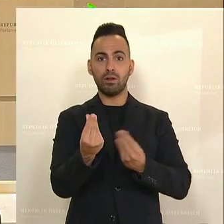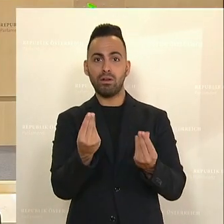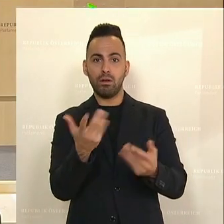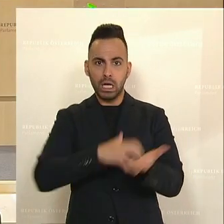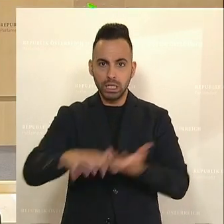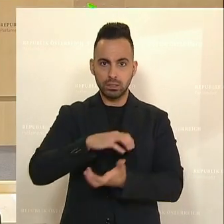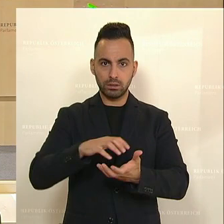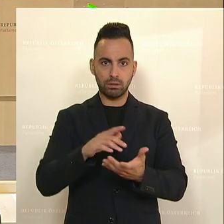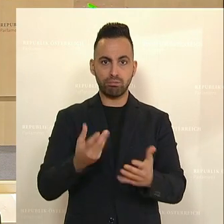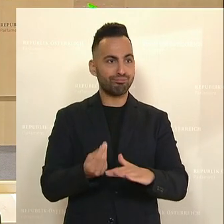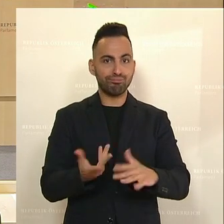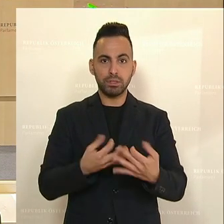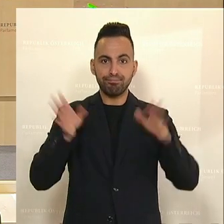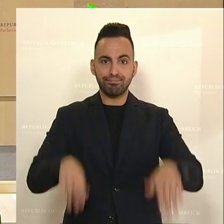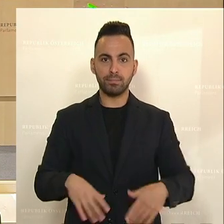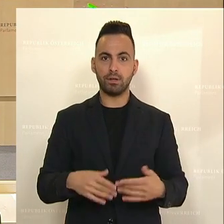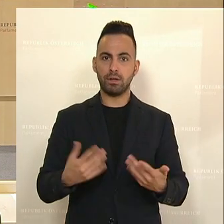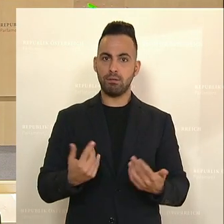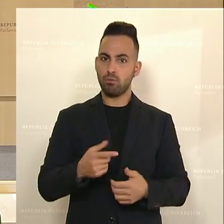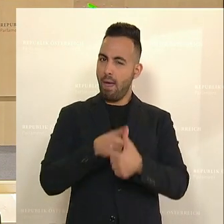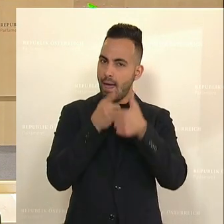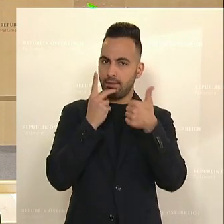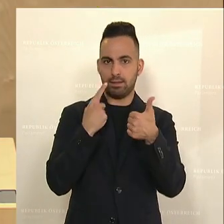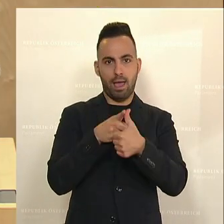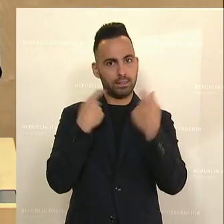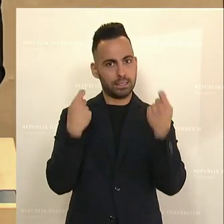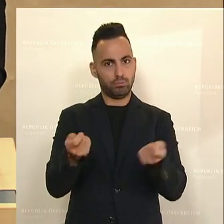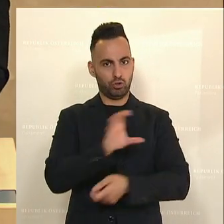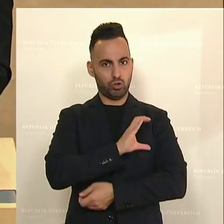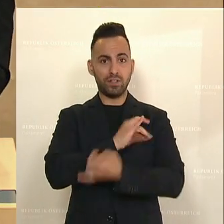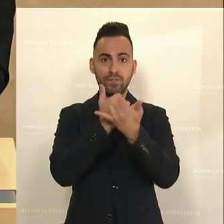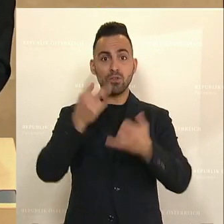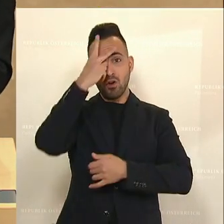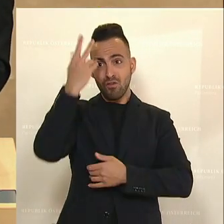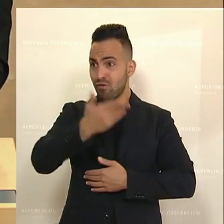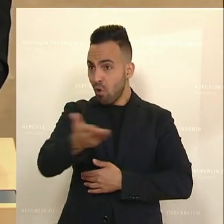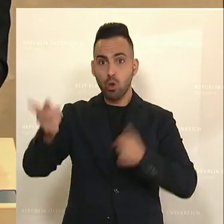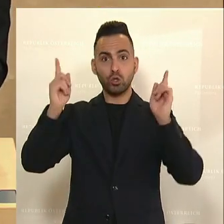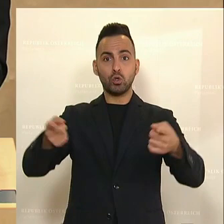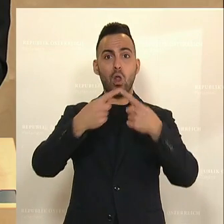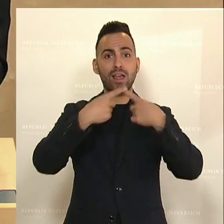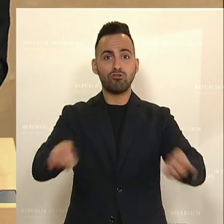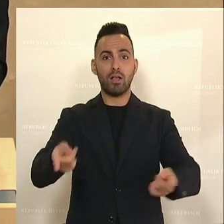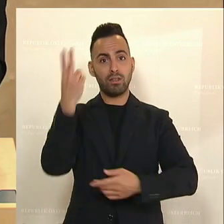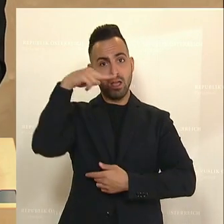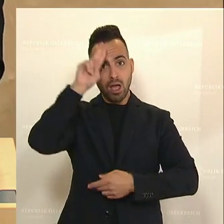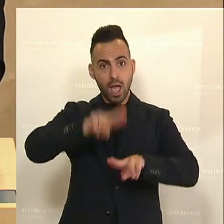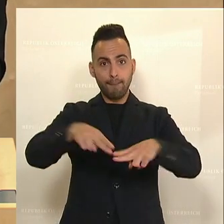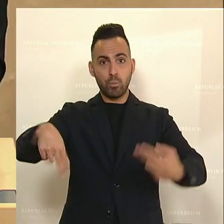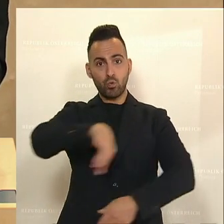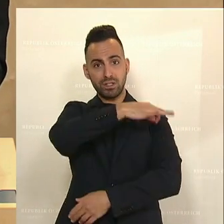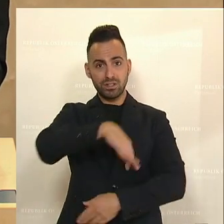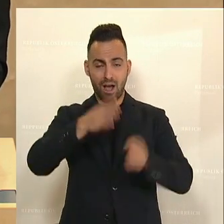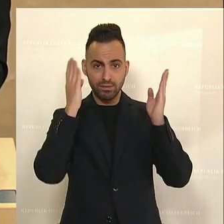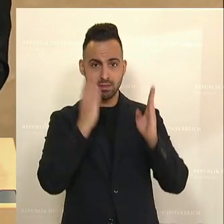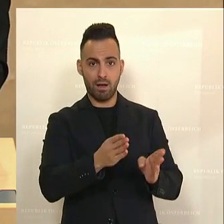Und wir haben im Endeffekt nur eine Möglichkeit, daraus zu kommen. Lassen Sie das Volk entscheiden, Herr Bundeskanzler. Lassen Sie das Volk darüber